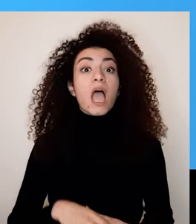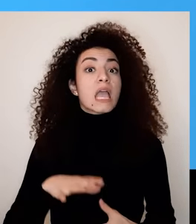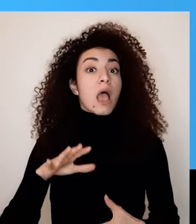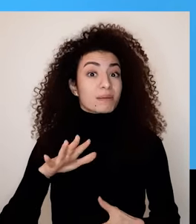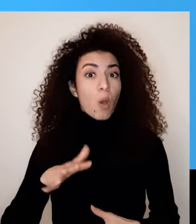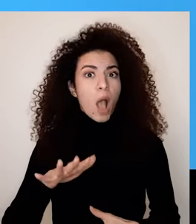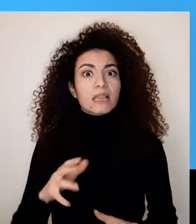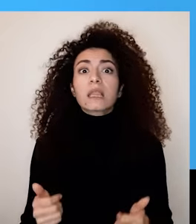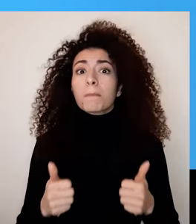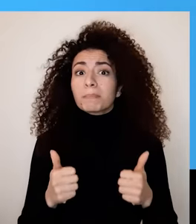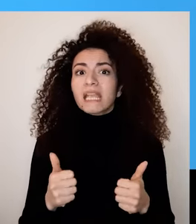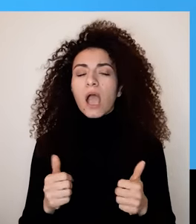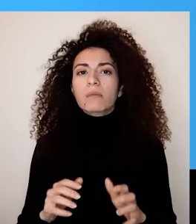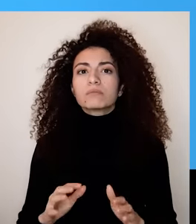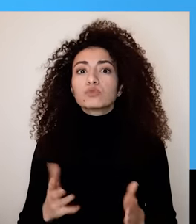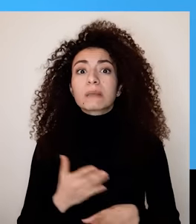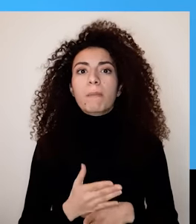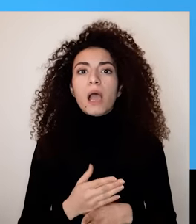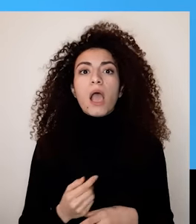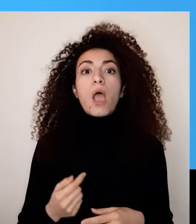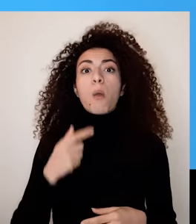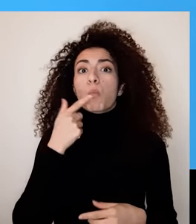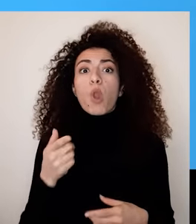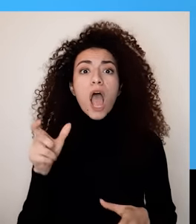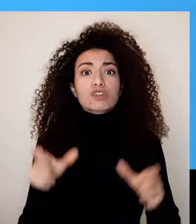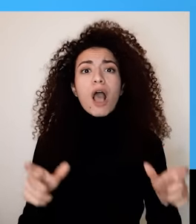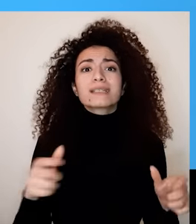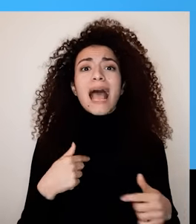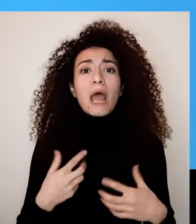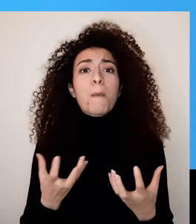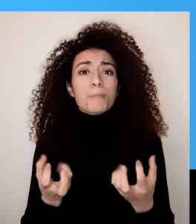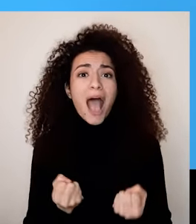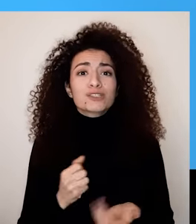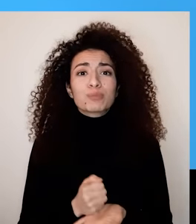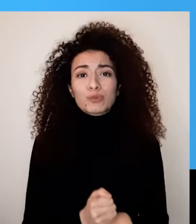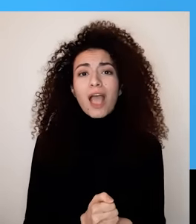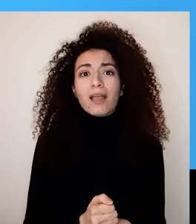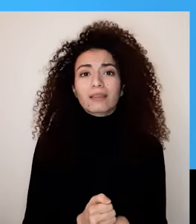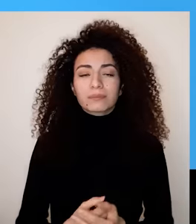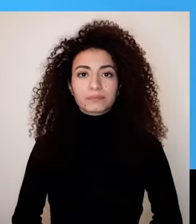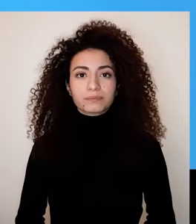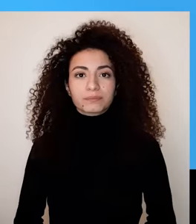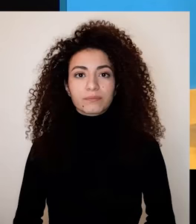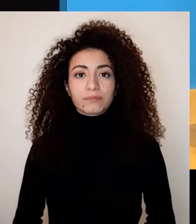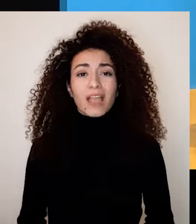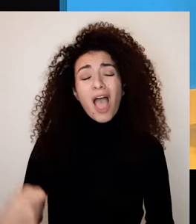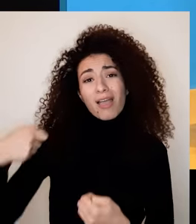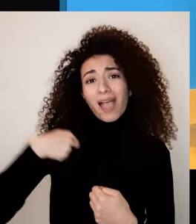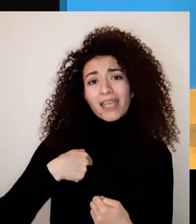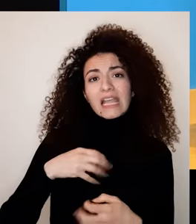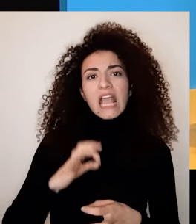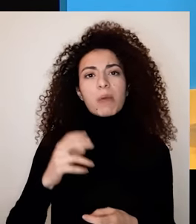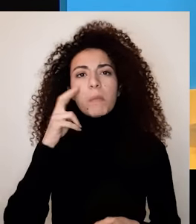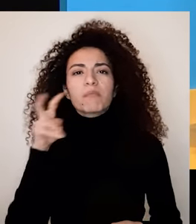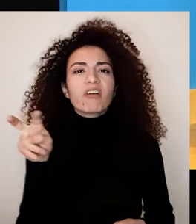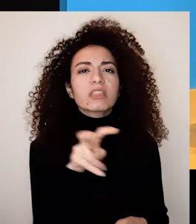ممكن يكون إلو بعض الفوائد المتمثلة بلفت انتباه وشفاقة الآخرين والاعتراف بوجوده الضحية